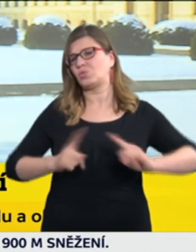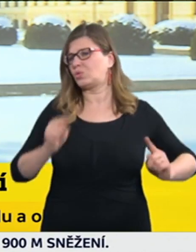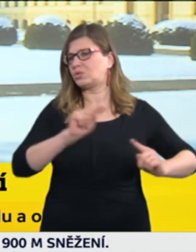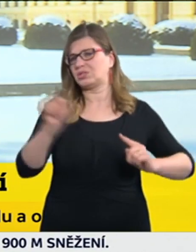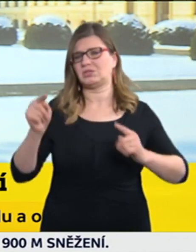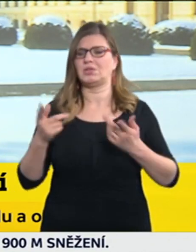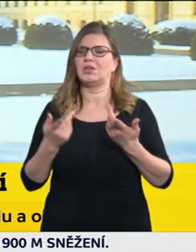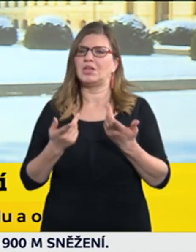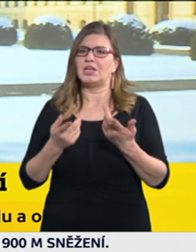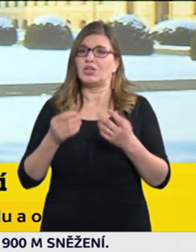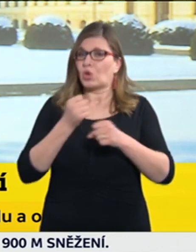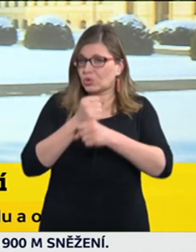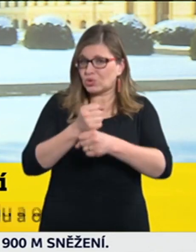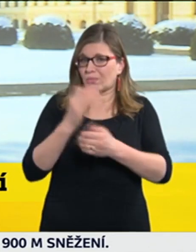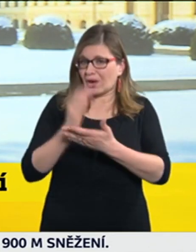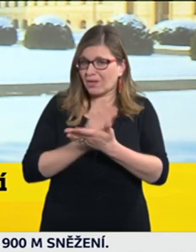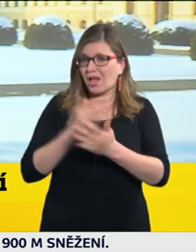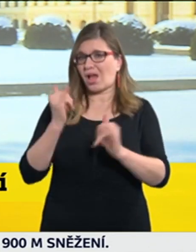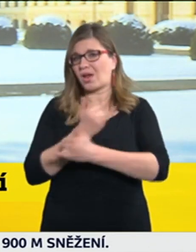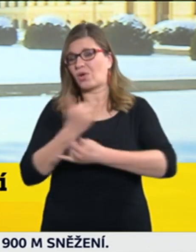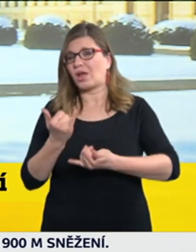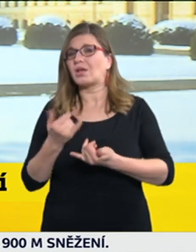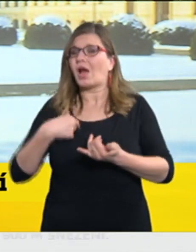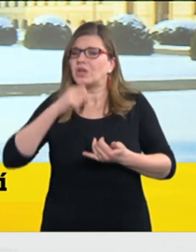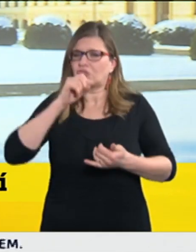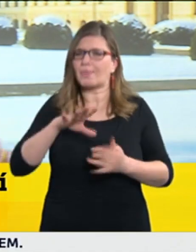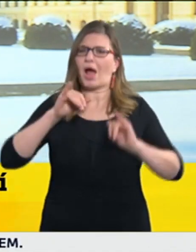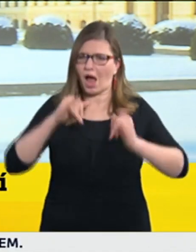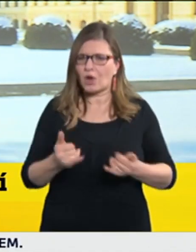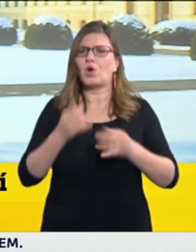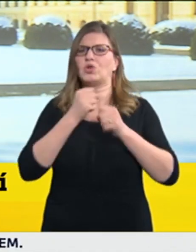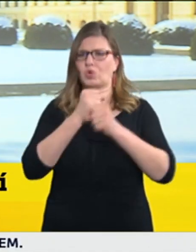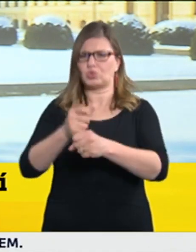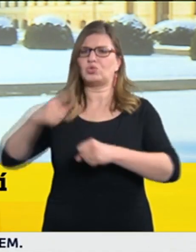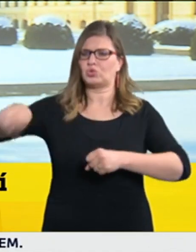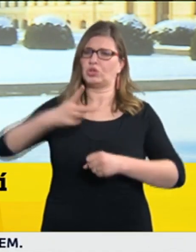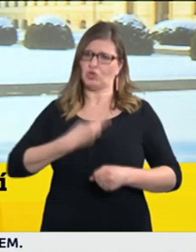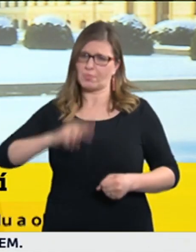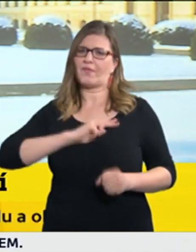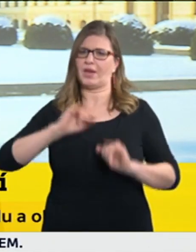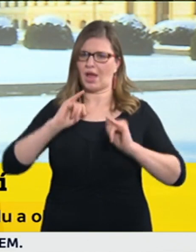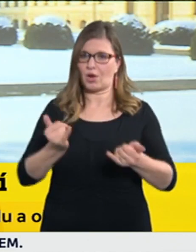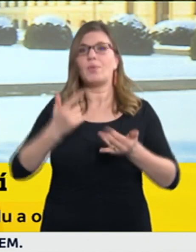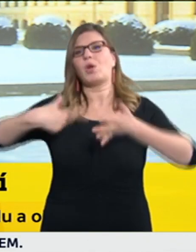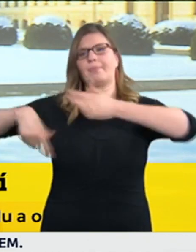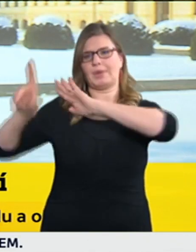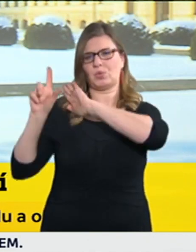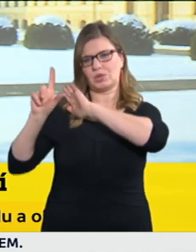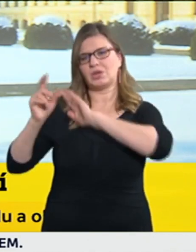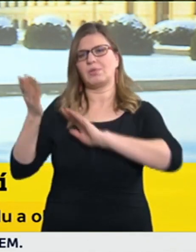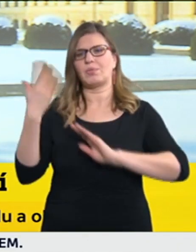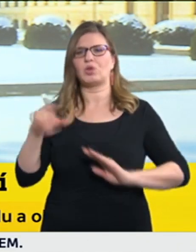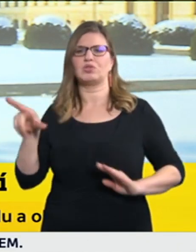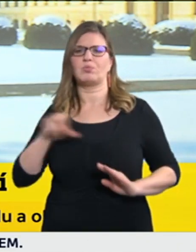Většina dodržuje pravidla, dodržuje zodpovědně a my jsme se v to přesvědčili minulý týden, když jsme s panem vicepremierem